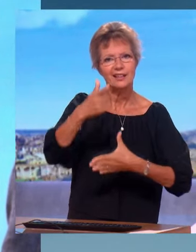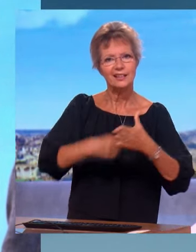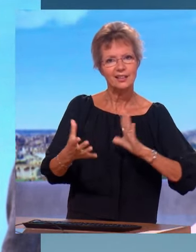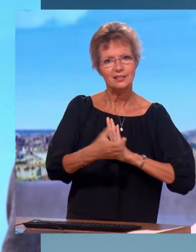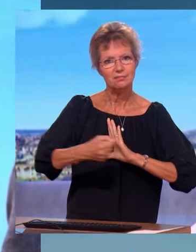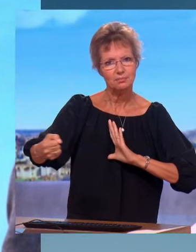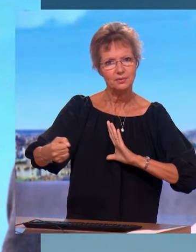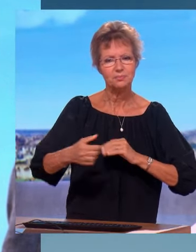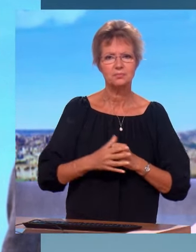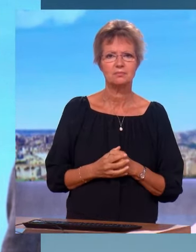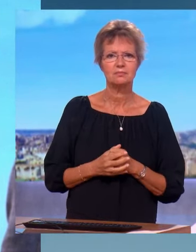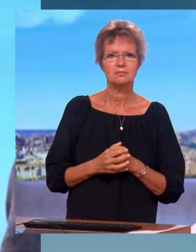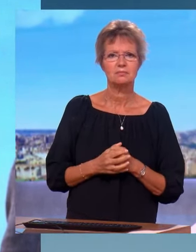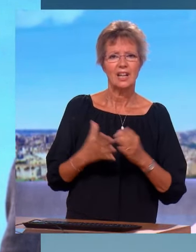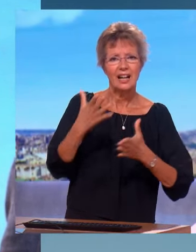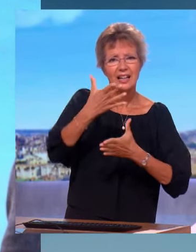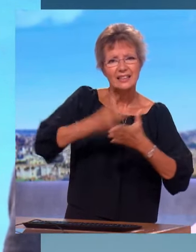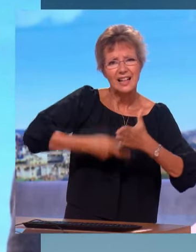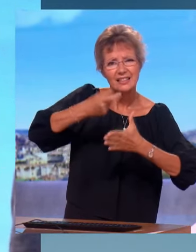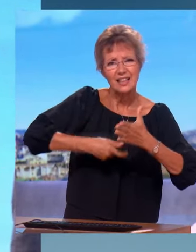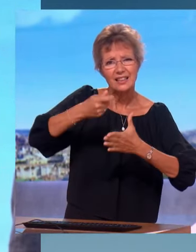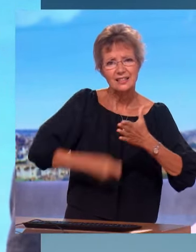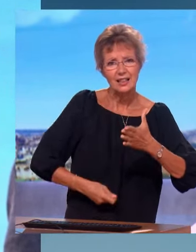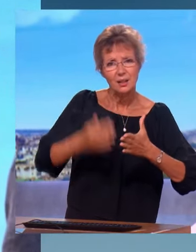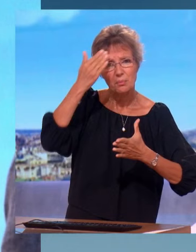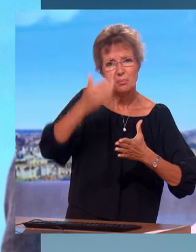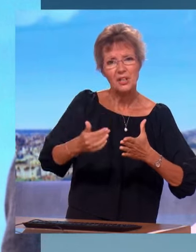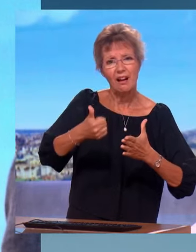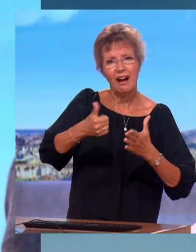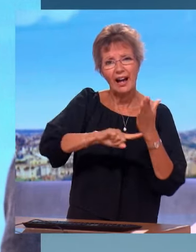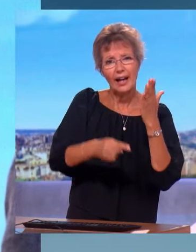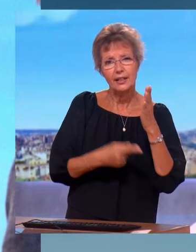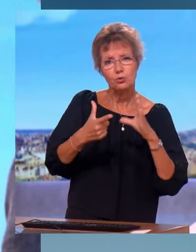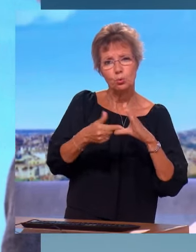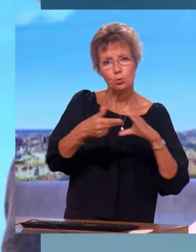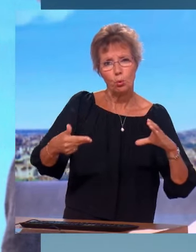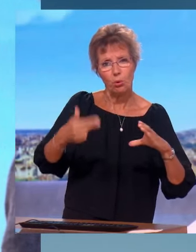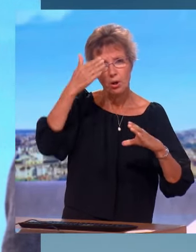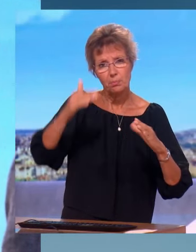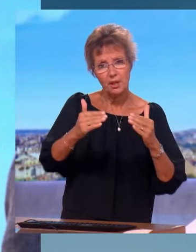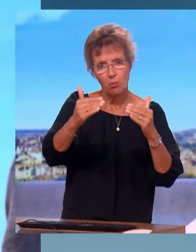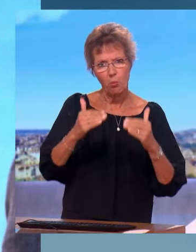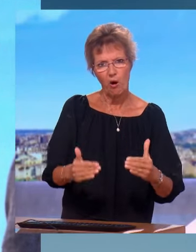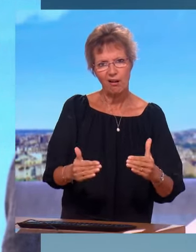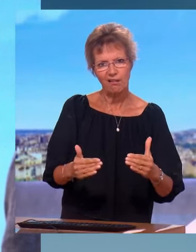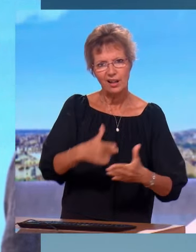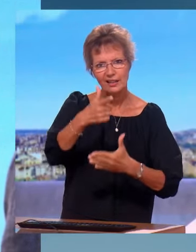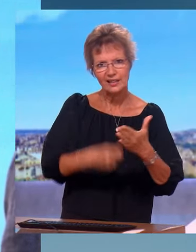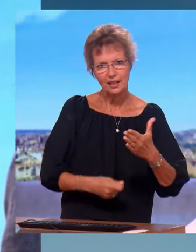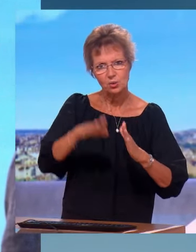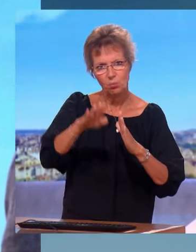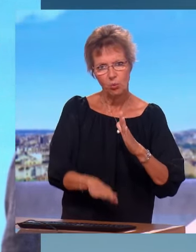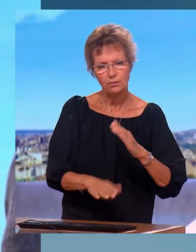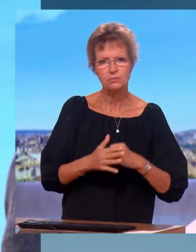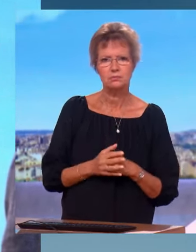L'État encaisse beaucoup plus de taxes quand le litre est à 2 euros, comme c'est le cas aujourd'hui, qu'à 1,60 Même le gouvernement du bout des lèvres a